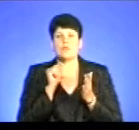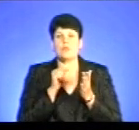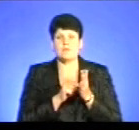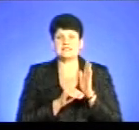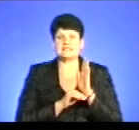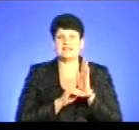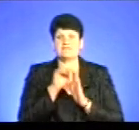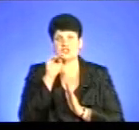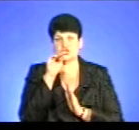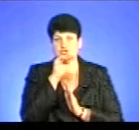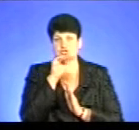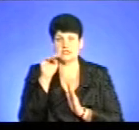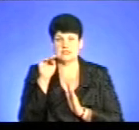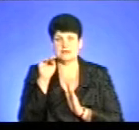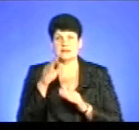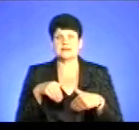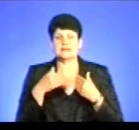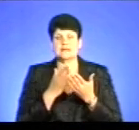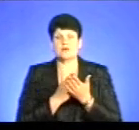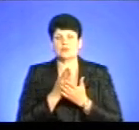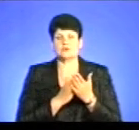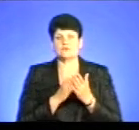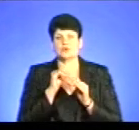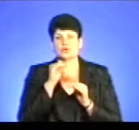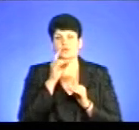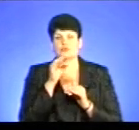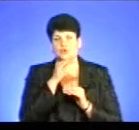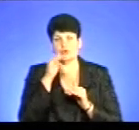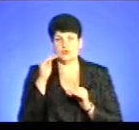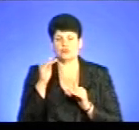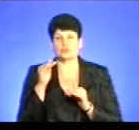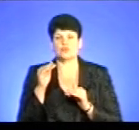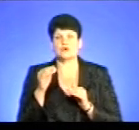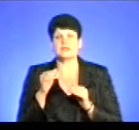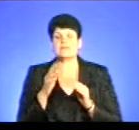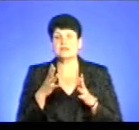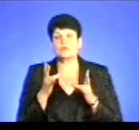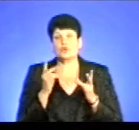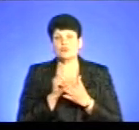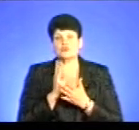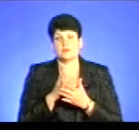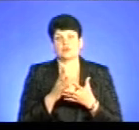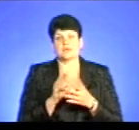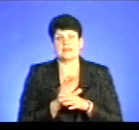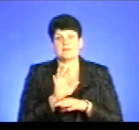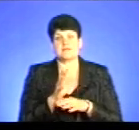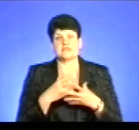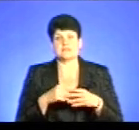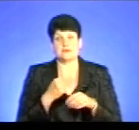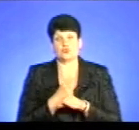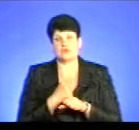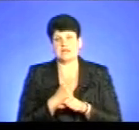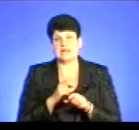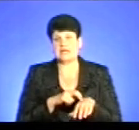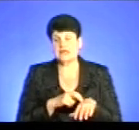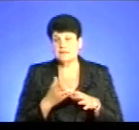на надання послуг на авторинному рівні, наприклад, це районна лікарня, обов'язково має бути на направленні сімейного лікаря. У нас зараз